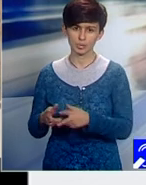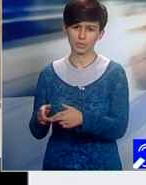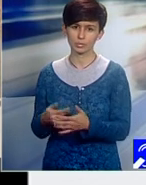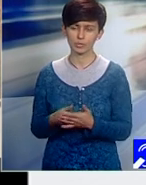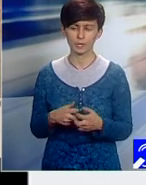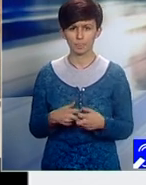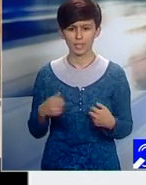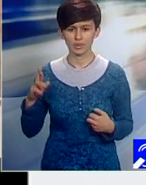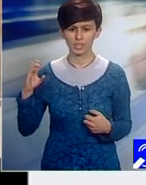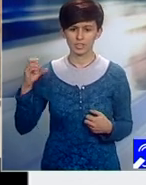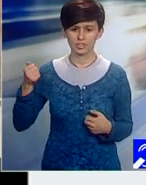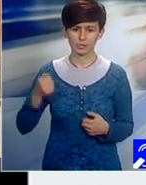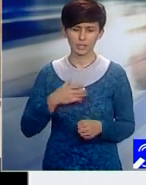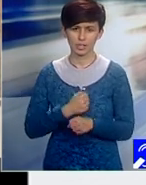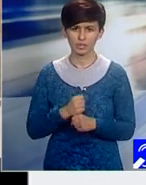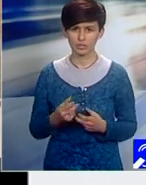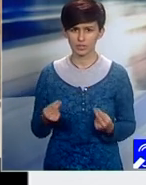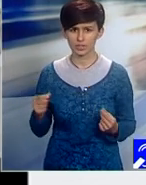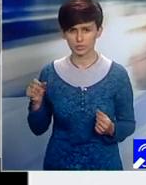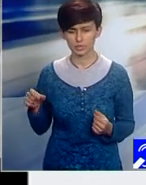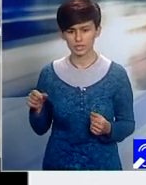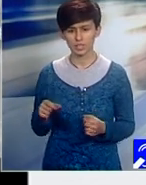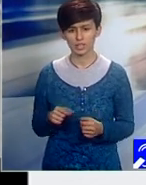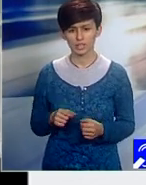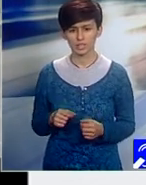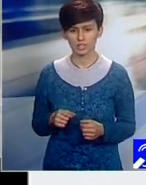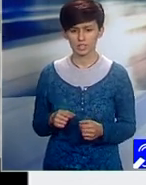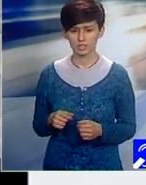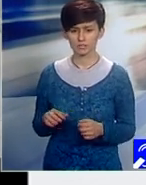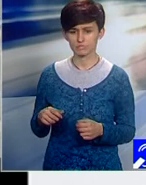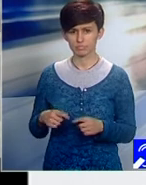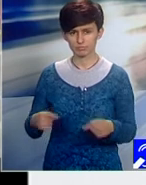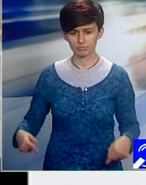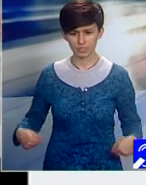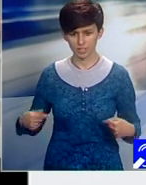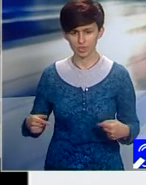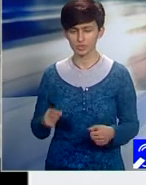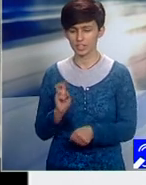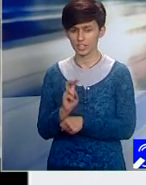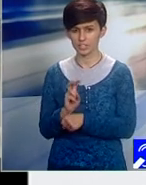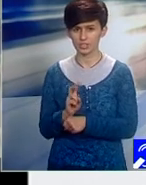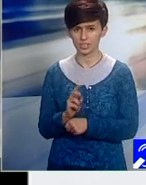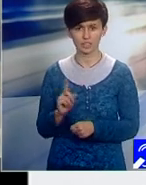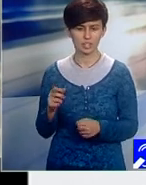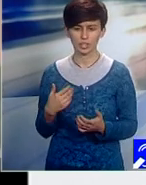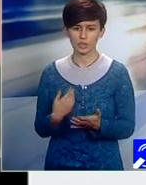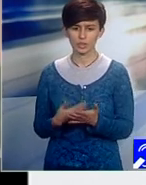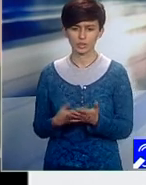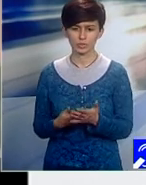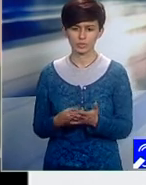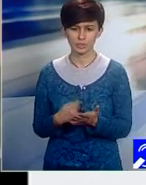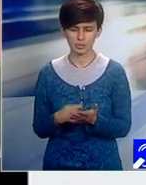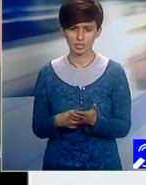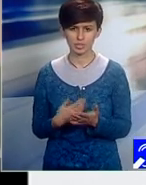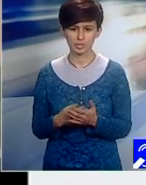atelaje care sunt bine înregistrate. Nu plătesc nicio taxă pentru că folosesc atelajele în scop agricol. Atât